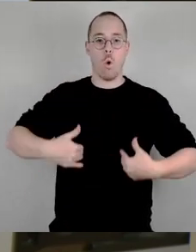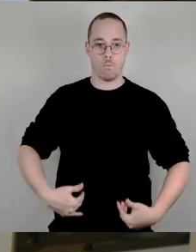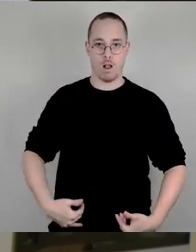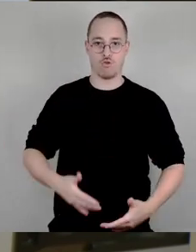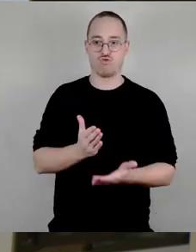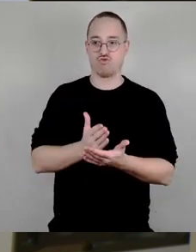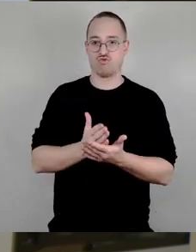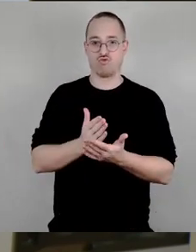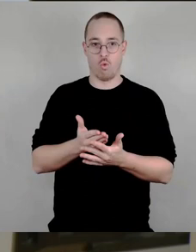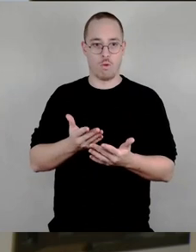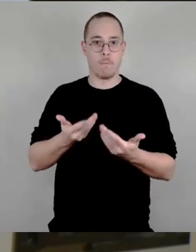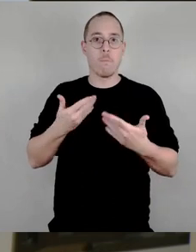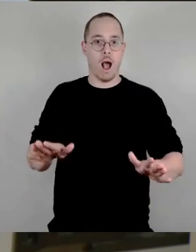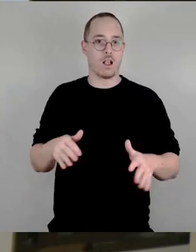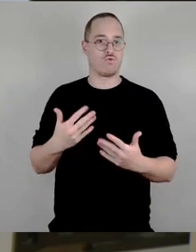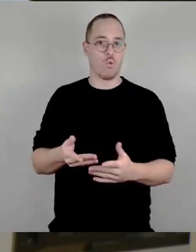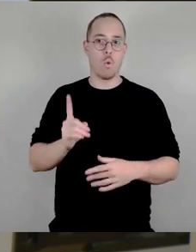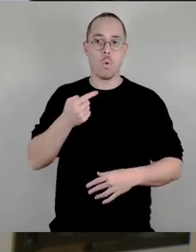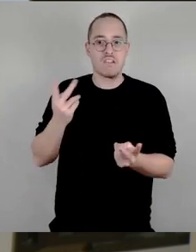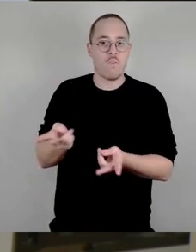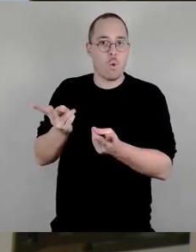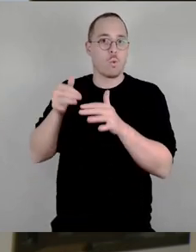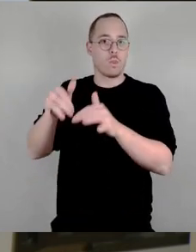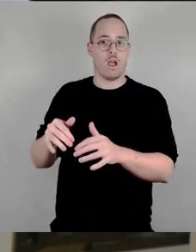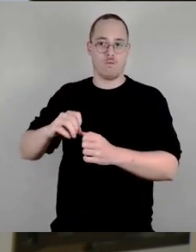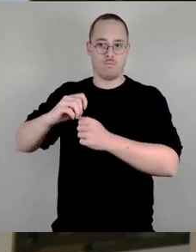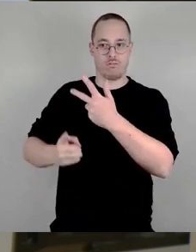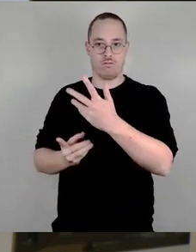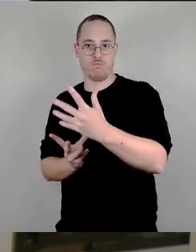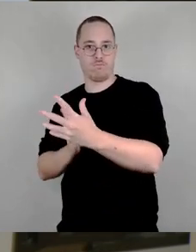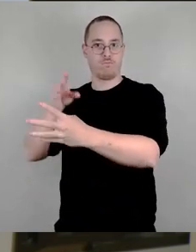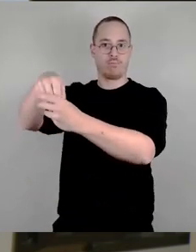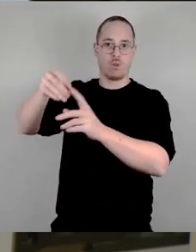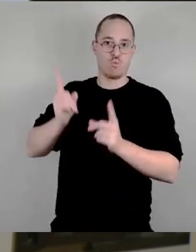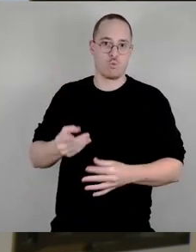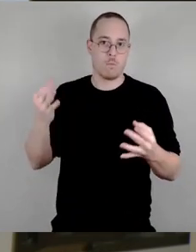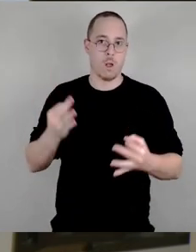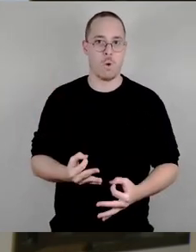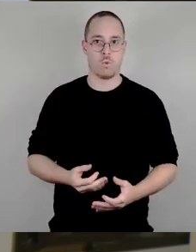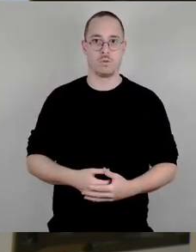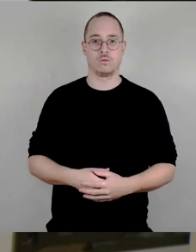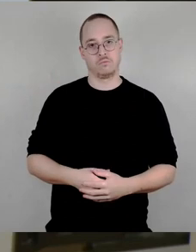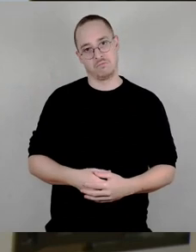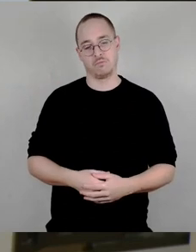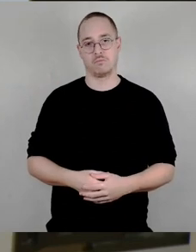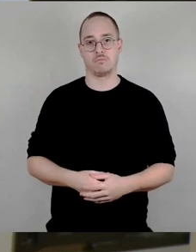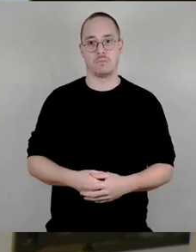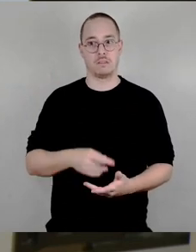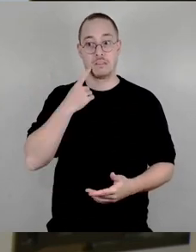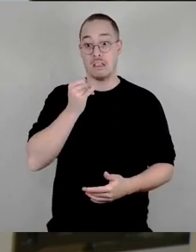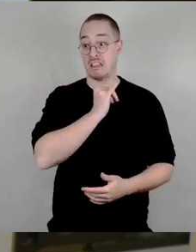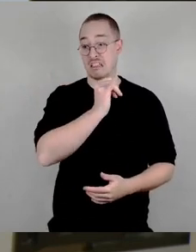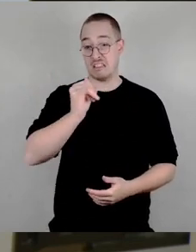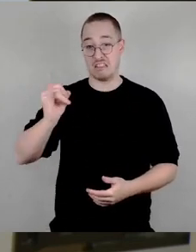Nicht jede im System Leistungssporttrainierende bringt diese super Voraussetzungen mit Insbesondere